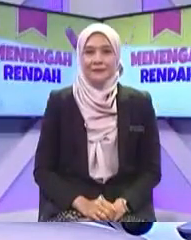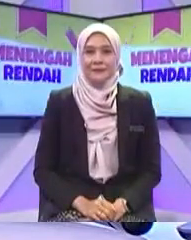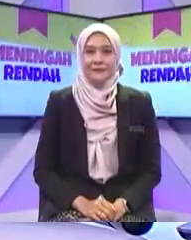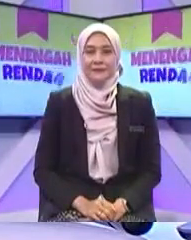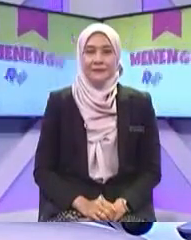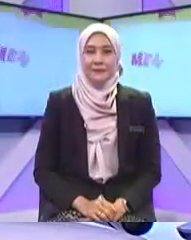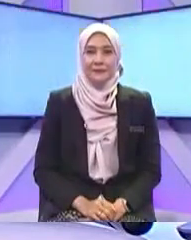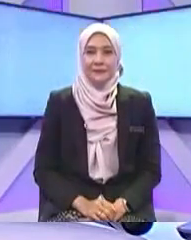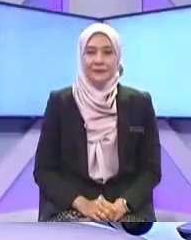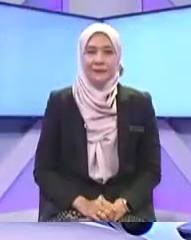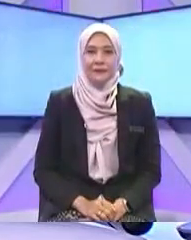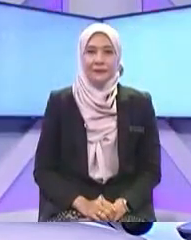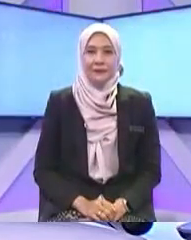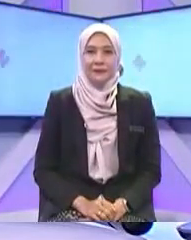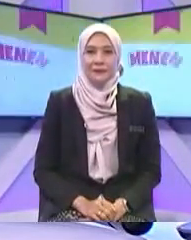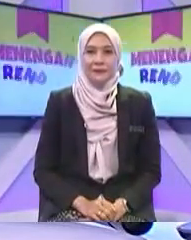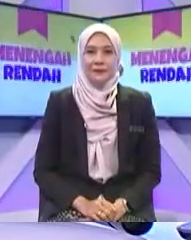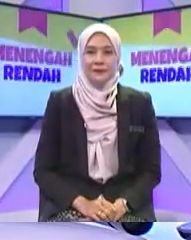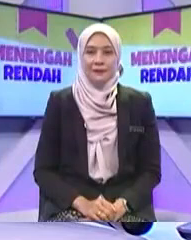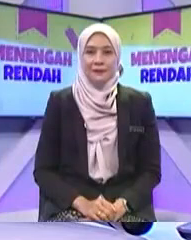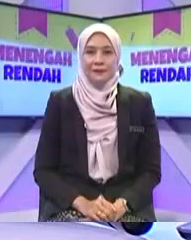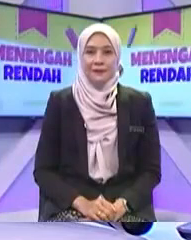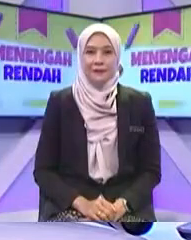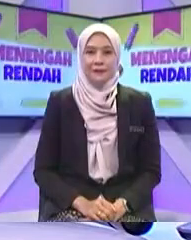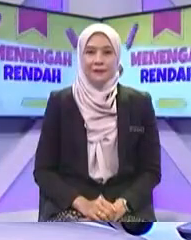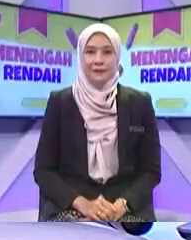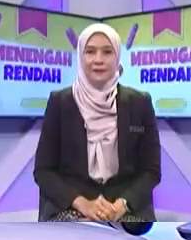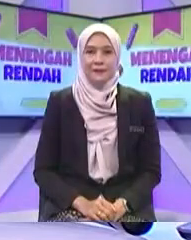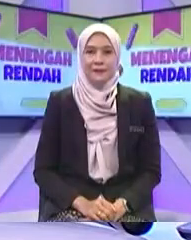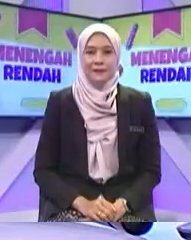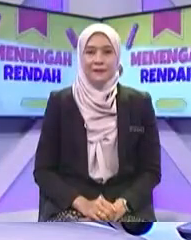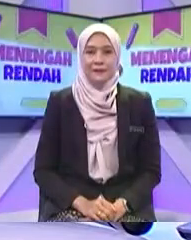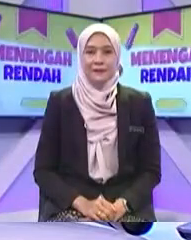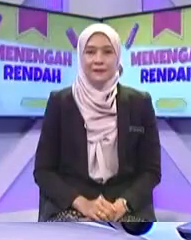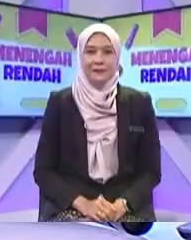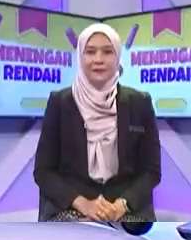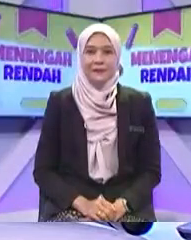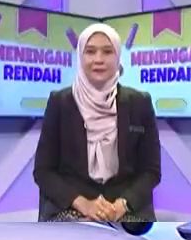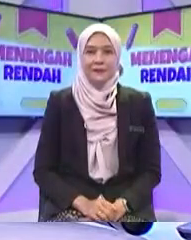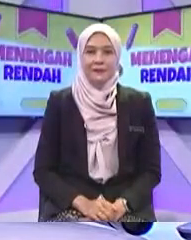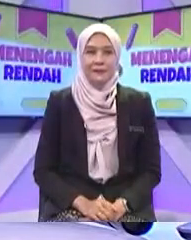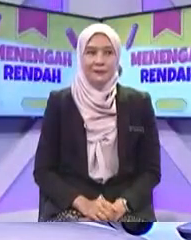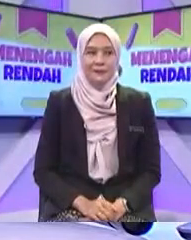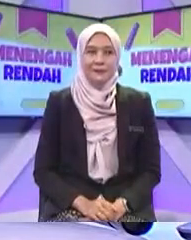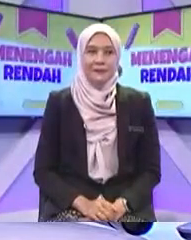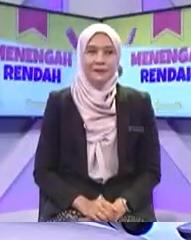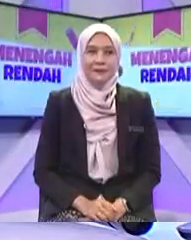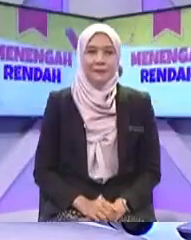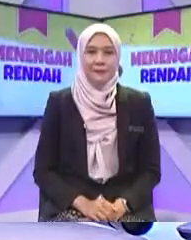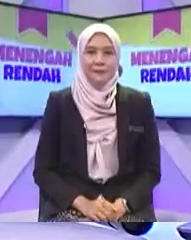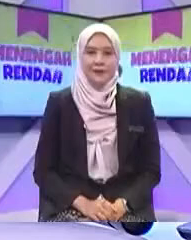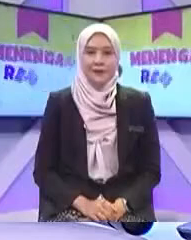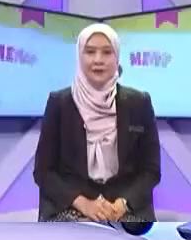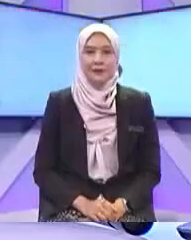Kepada Murid-murid kita Yang menjawab Satu untuk Khalif Satu bintang untuk Fahim Okey terima kasih